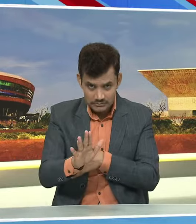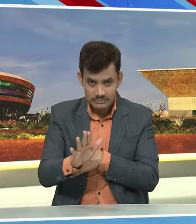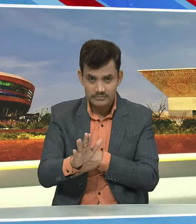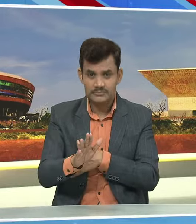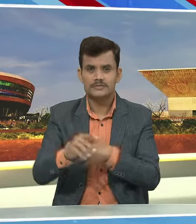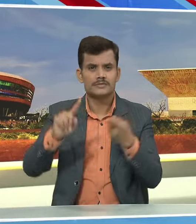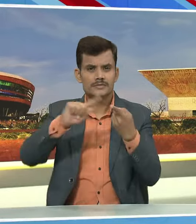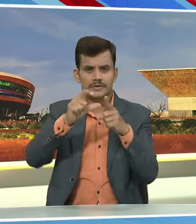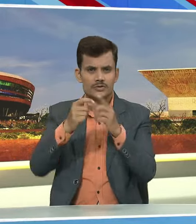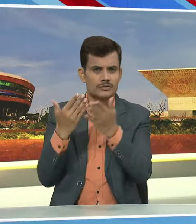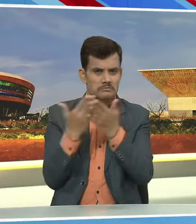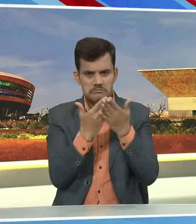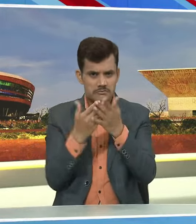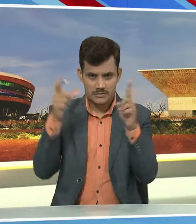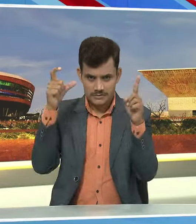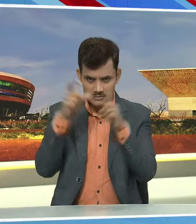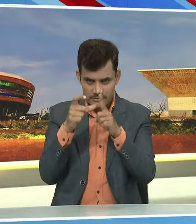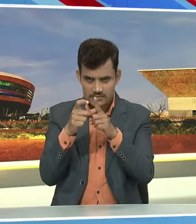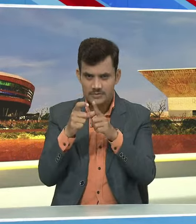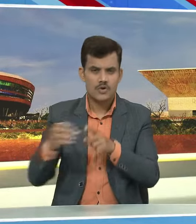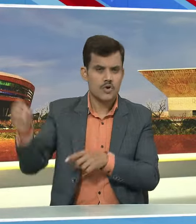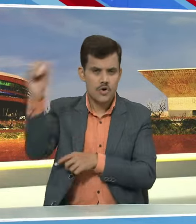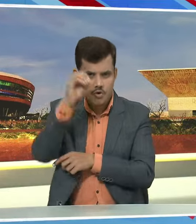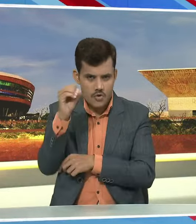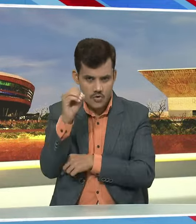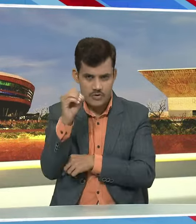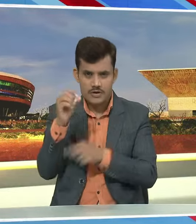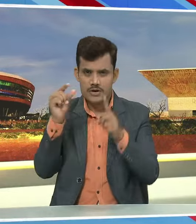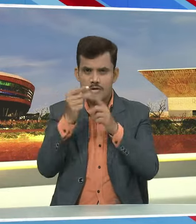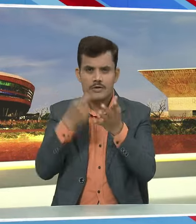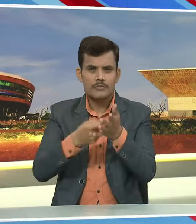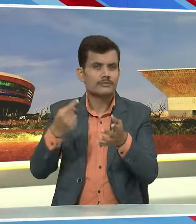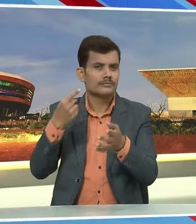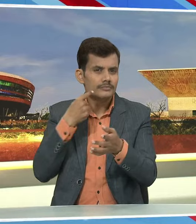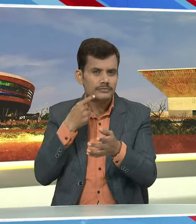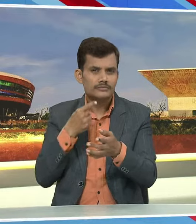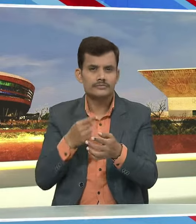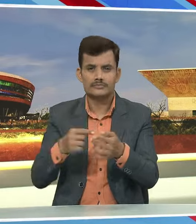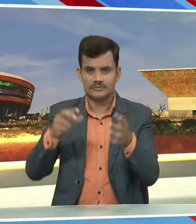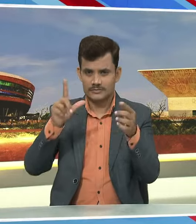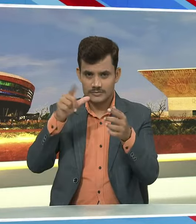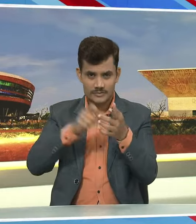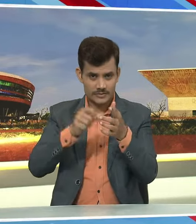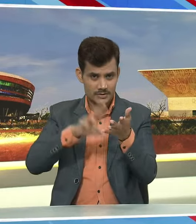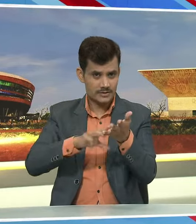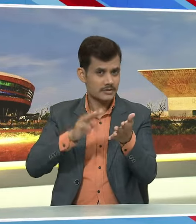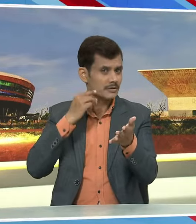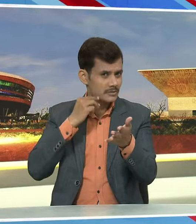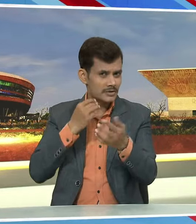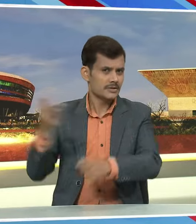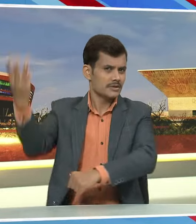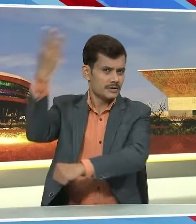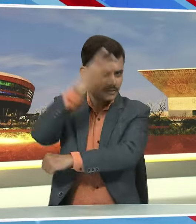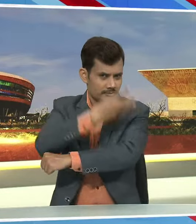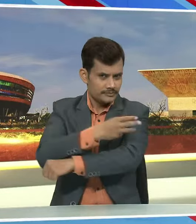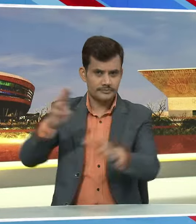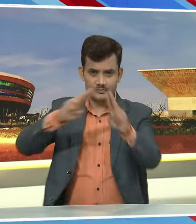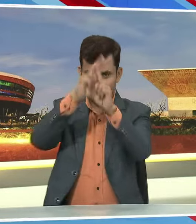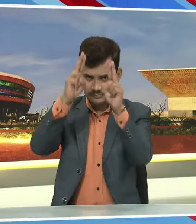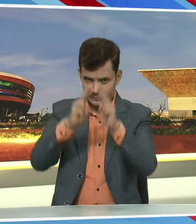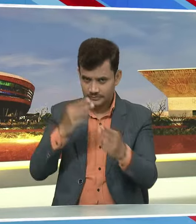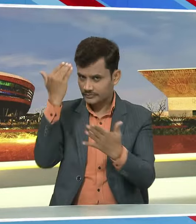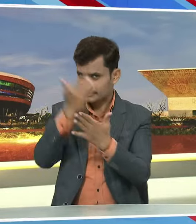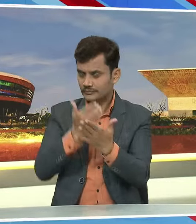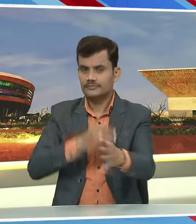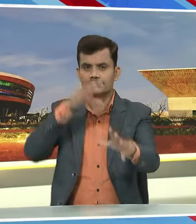केंद्रिय शिक्षा मंत्री धर्मेंद्र प्रधान और ईशा के पुरी में लक्ष्वी पुरांट पर तीन दिवसी अंतराश्ट्य सेमिनार में शामिल हुए